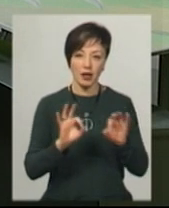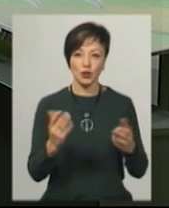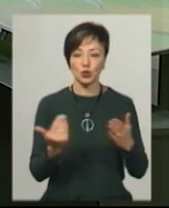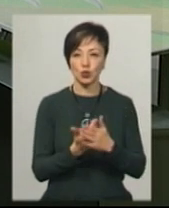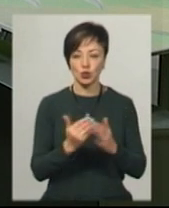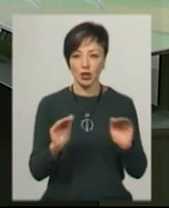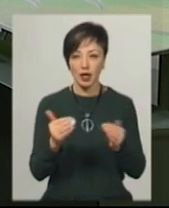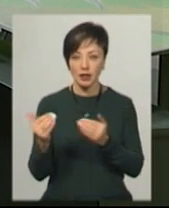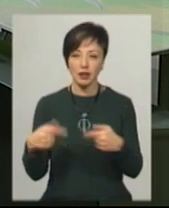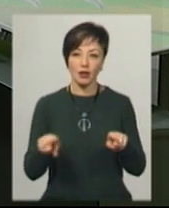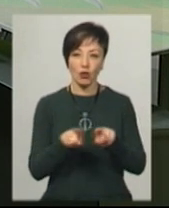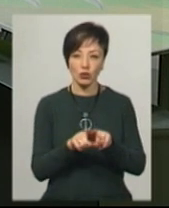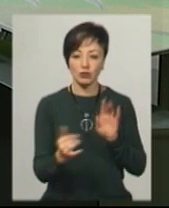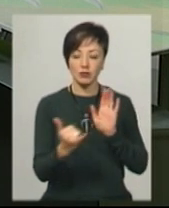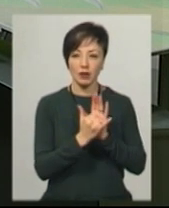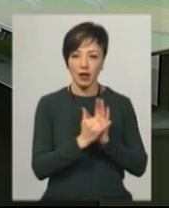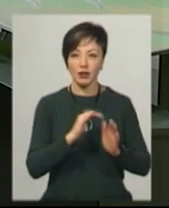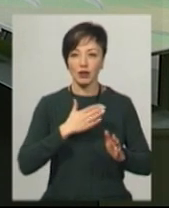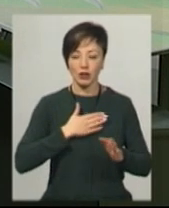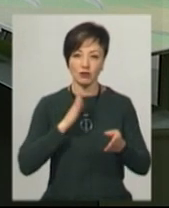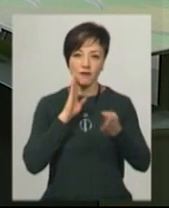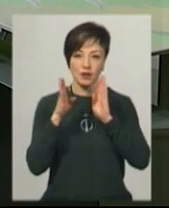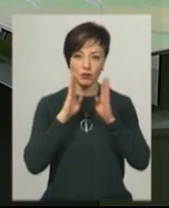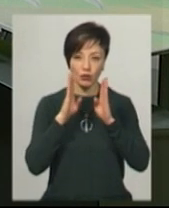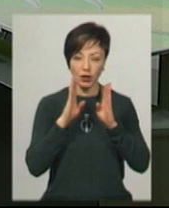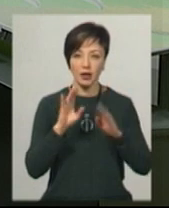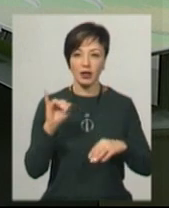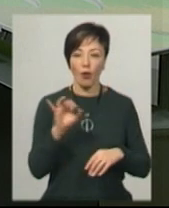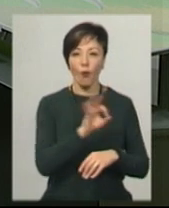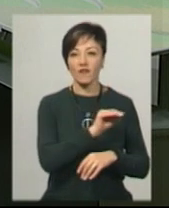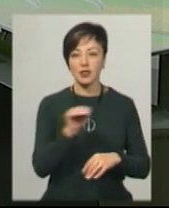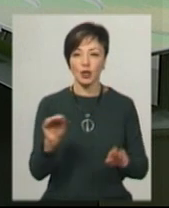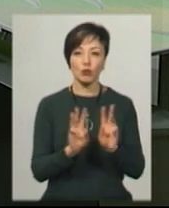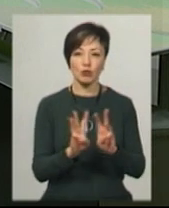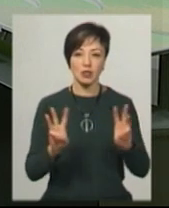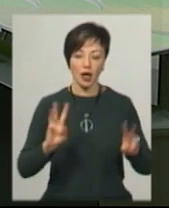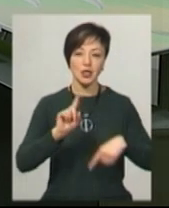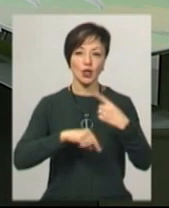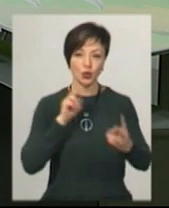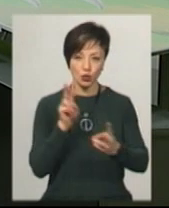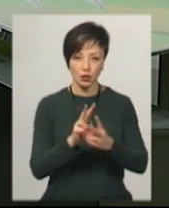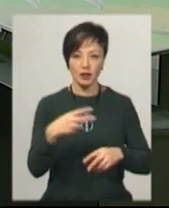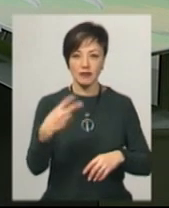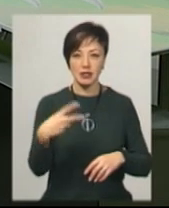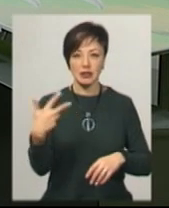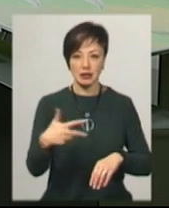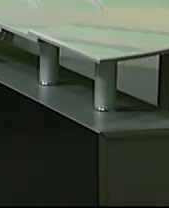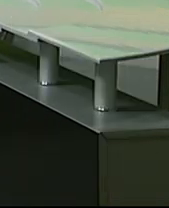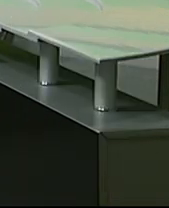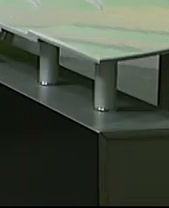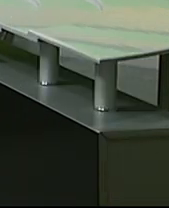сюжети. А також ми їх розташовуємо на нашій сторінці у Facebook та на нашому офіційному сайті. До зустрічі о 20.30.